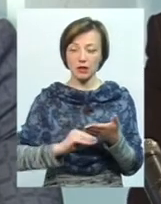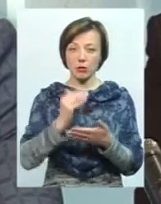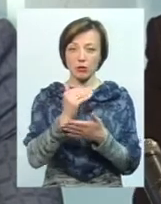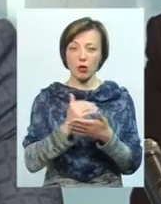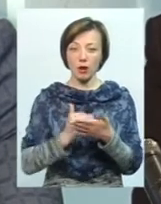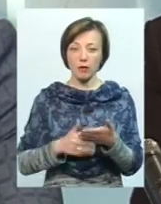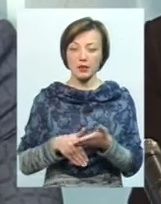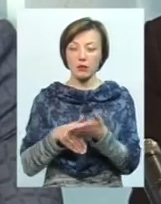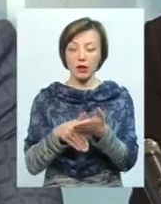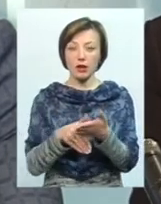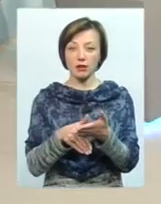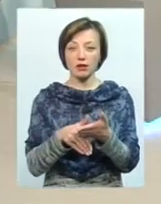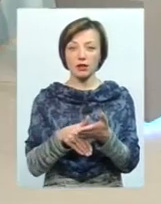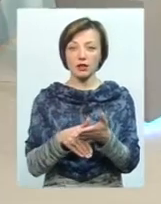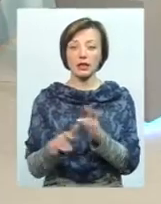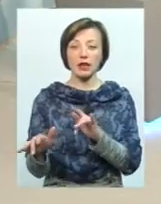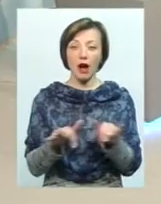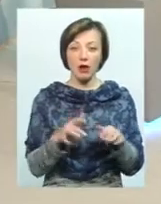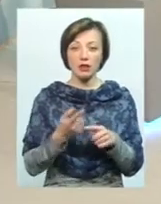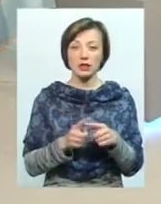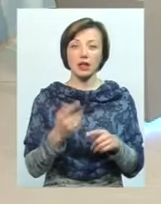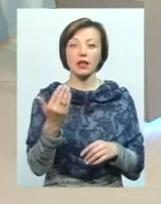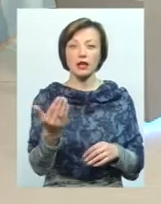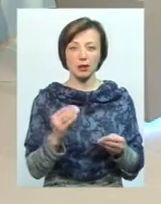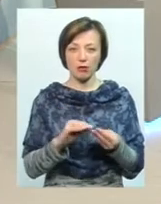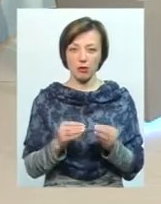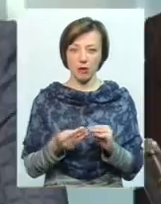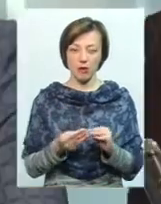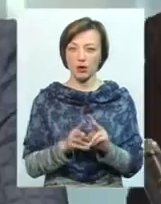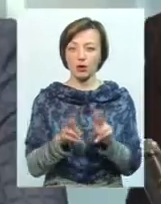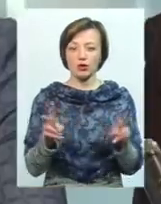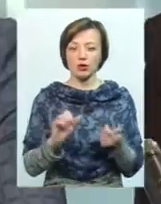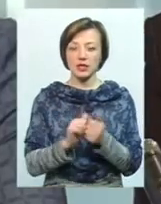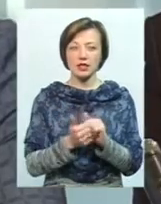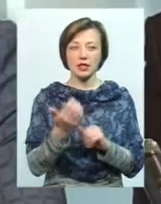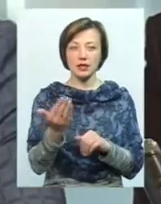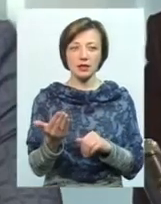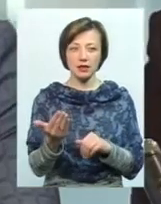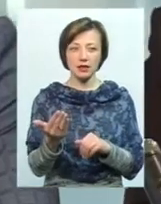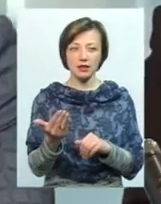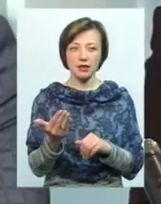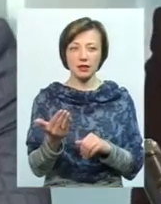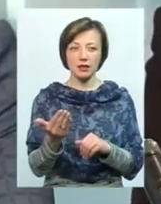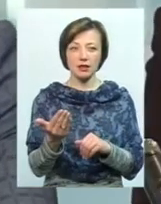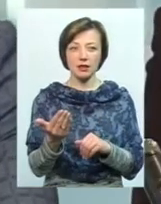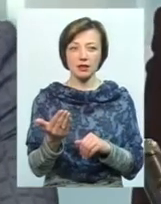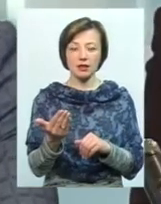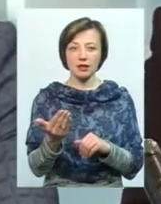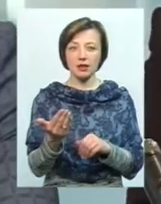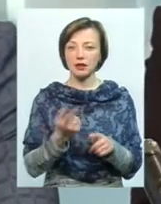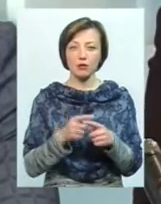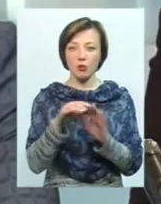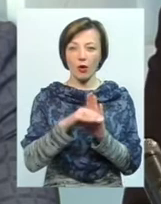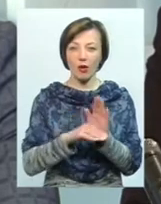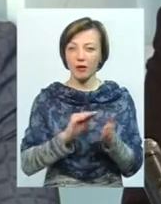сприяння їхньої депутатської діяльності, то це їхня проблема. Ніхто за них, тут такий, знаєте, тупик, ніхто за них цю